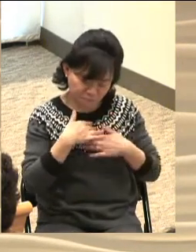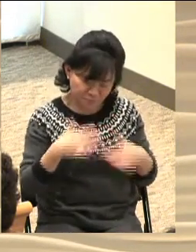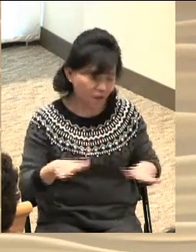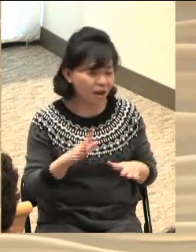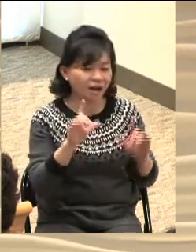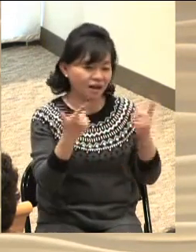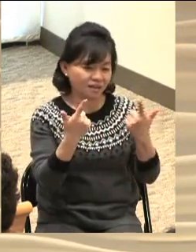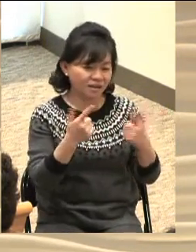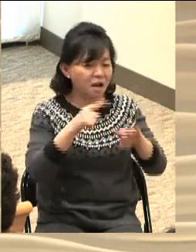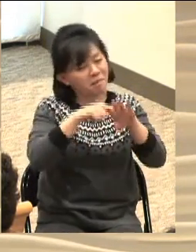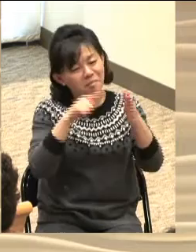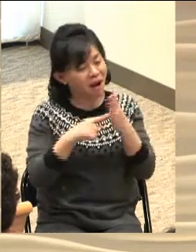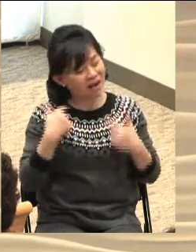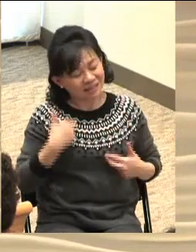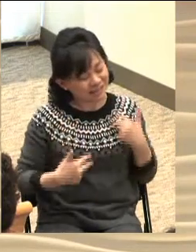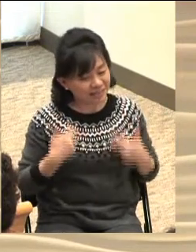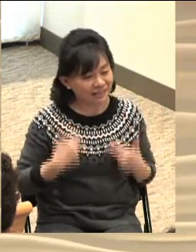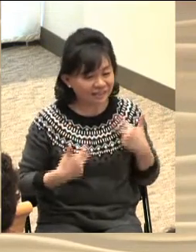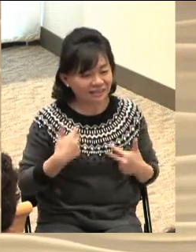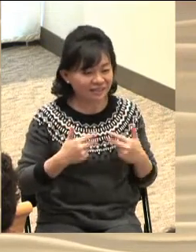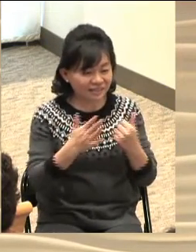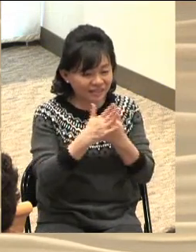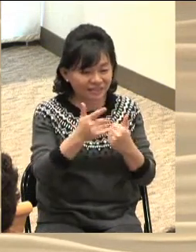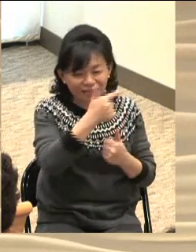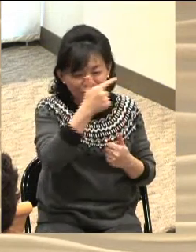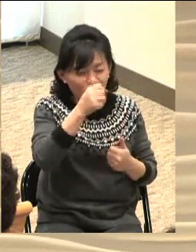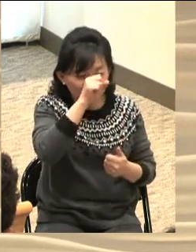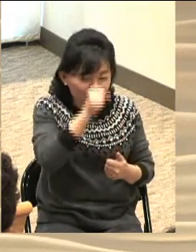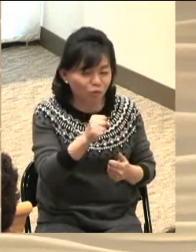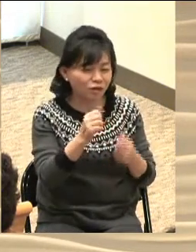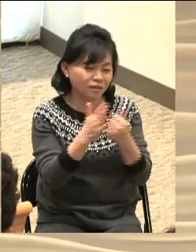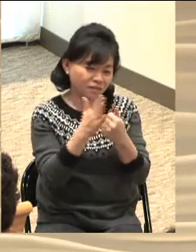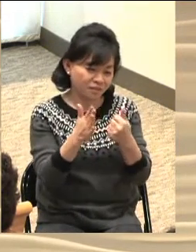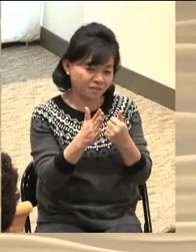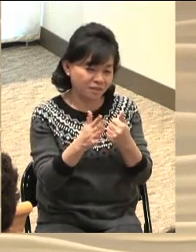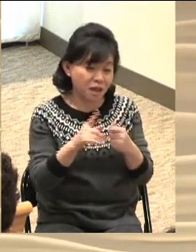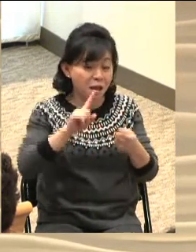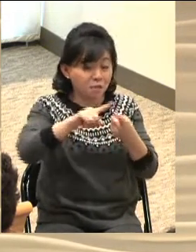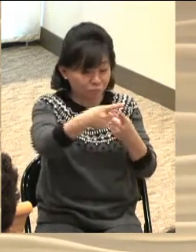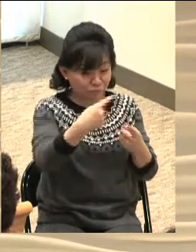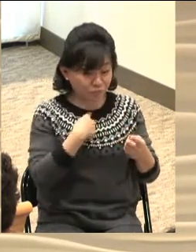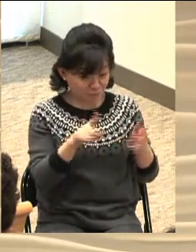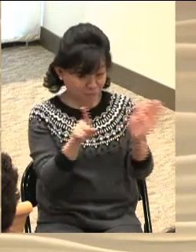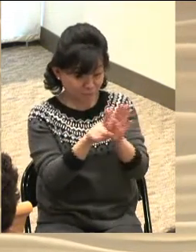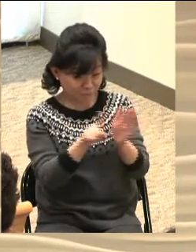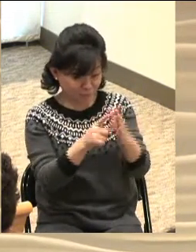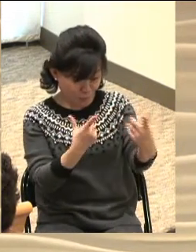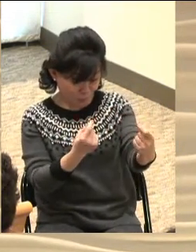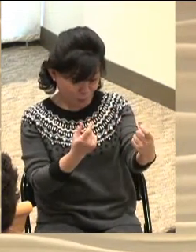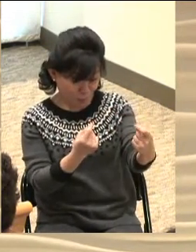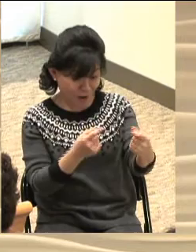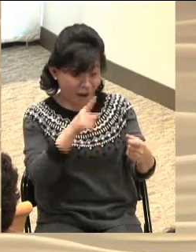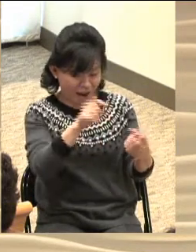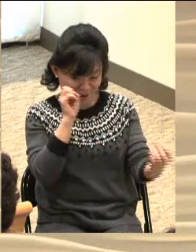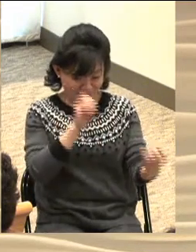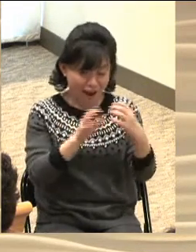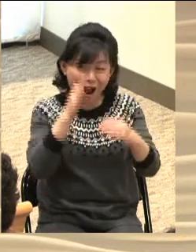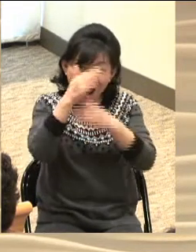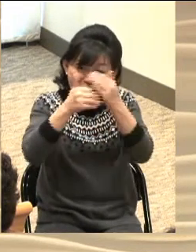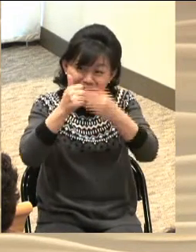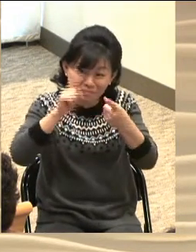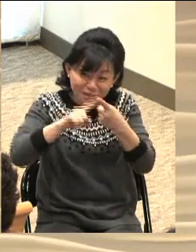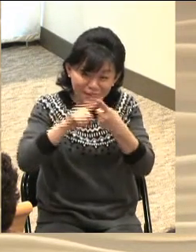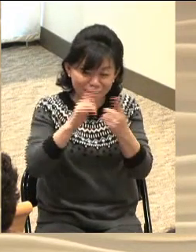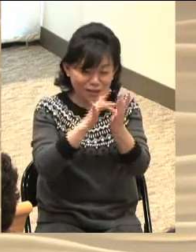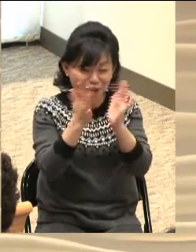너무 마음이 즐겁고 기쁜 것이죠 우리가 믿음이 통한다고 표현할까요? 믿음이 통하는 그런